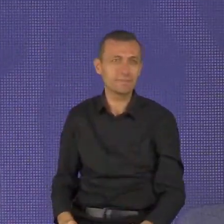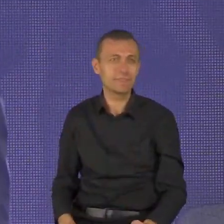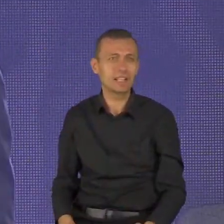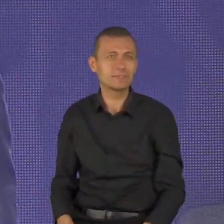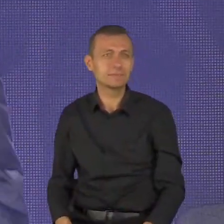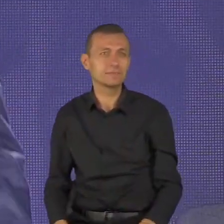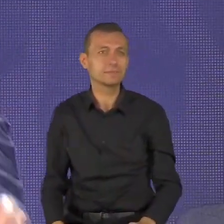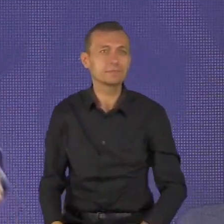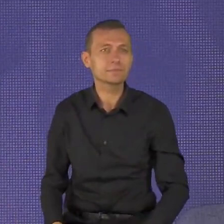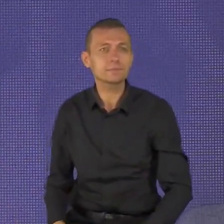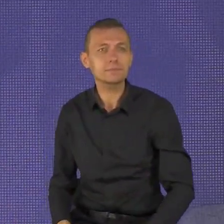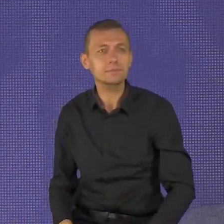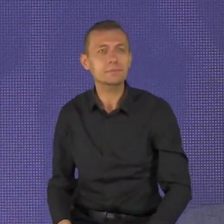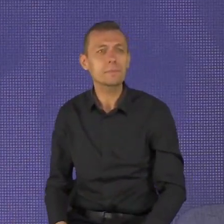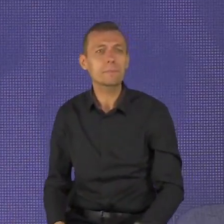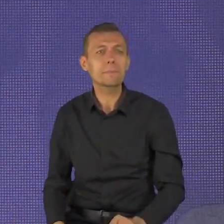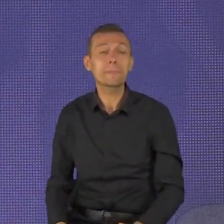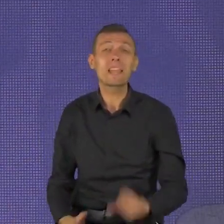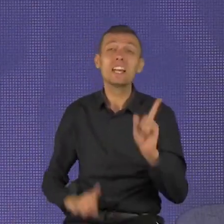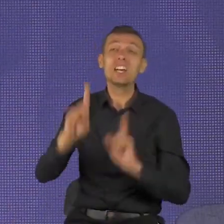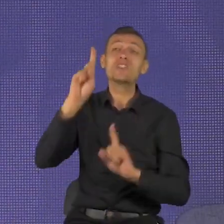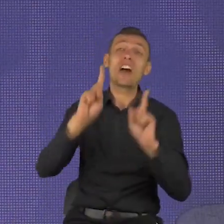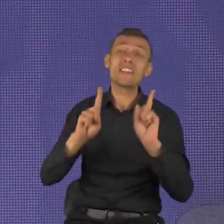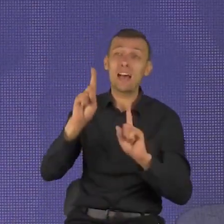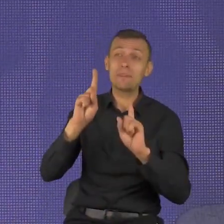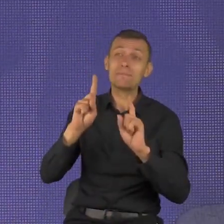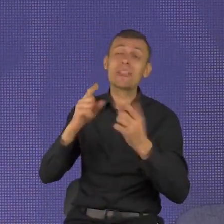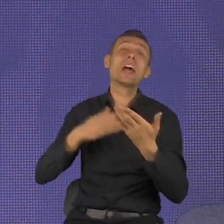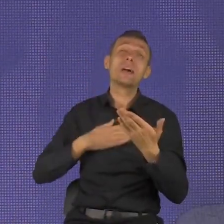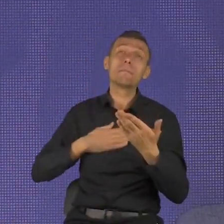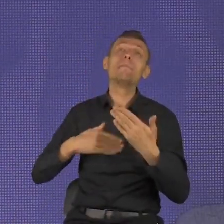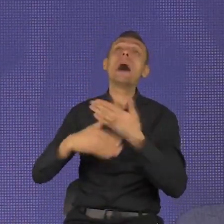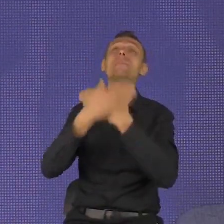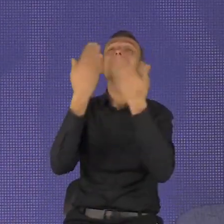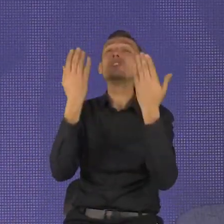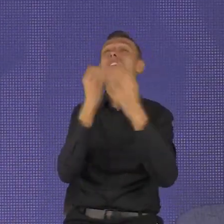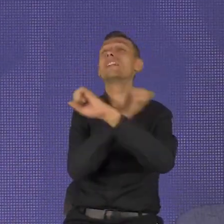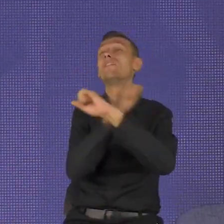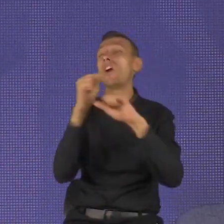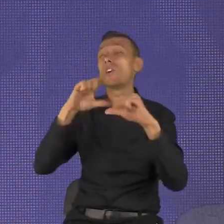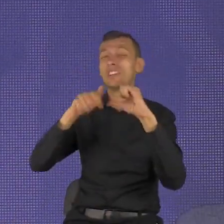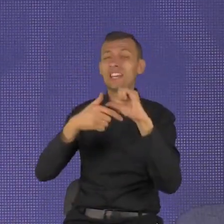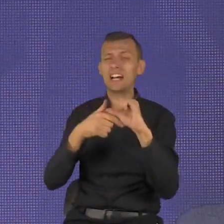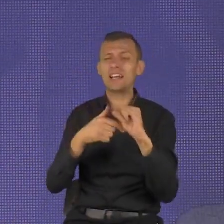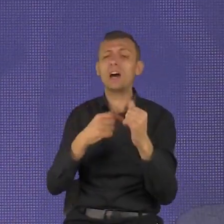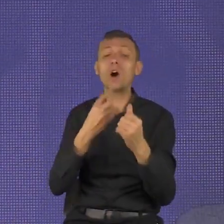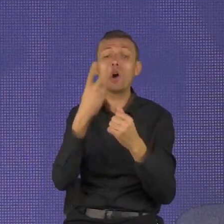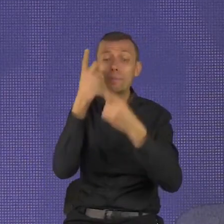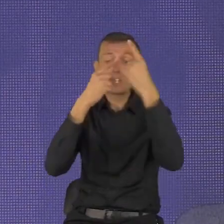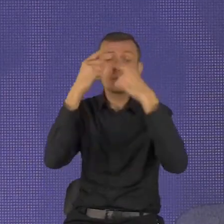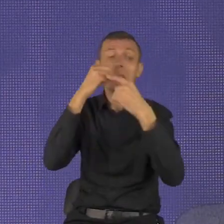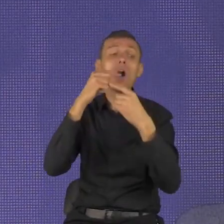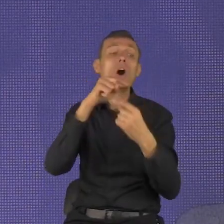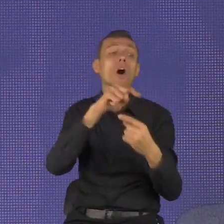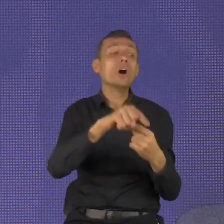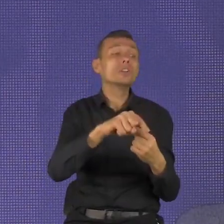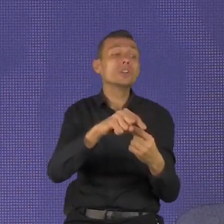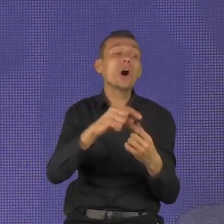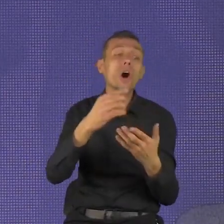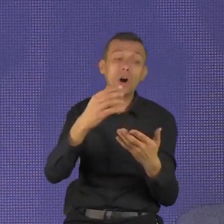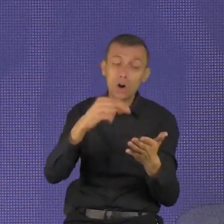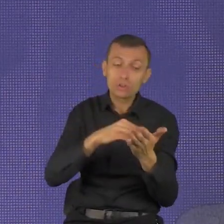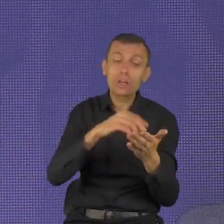dni wolnych do odrabiania zaległości lub innych prac. A co powinieneś robić w dniu sabatu, który w zasadzie ma być